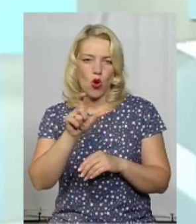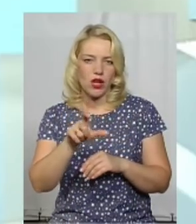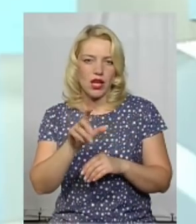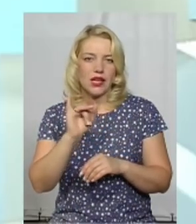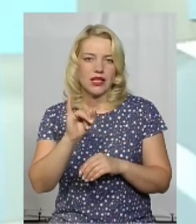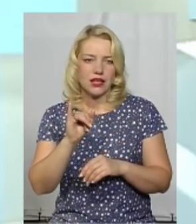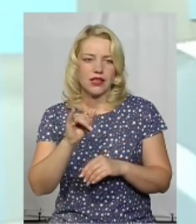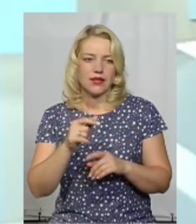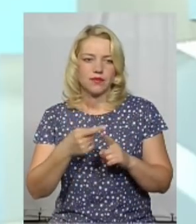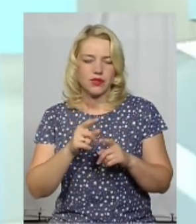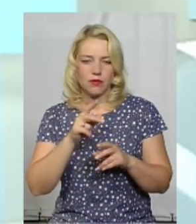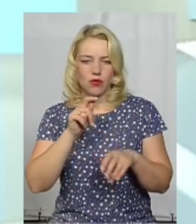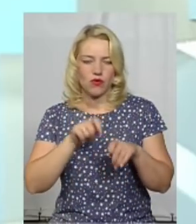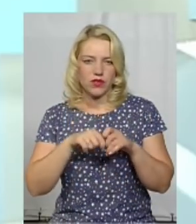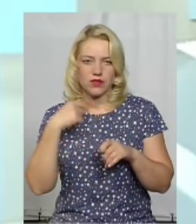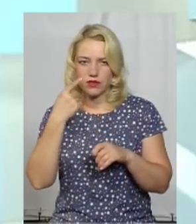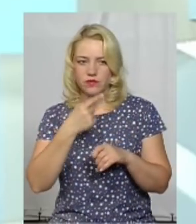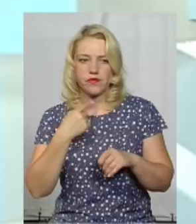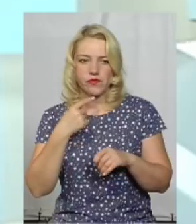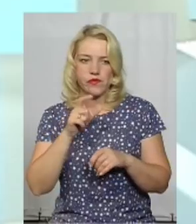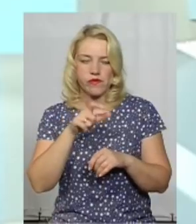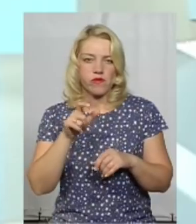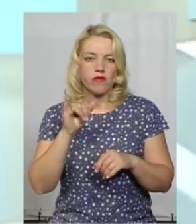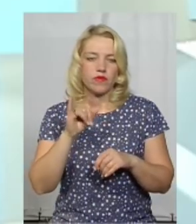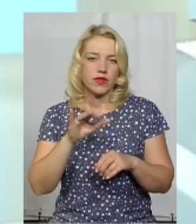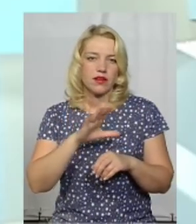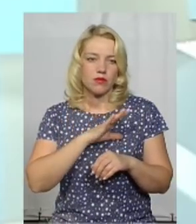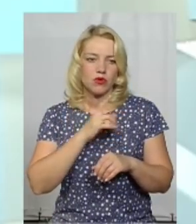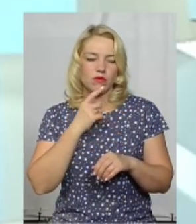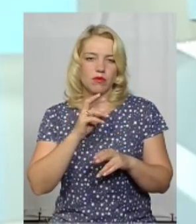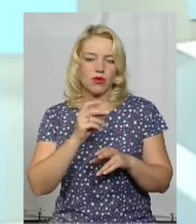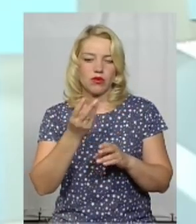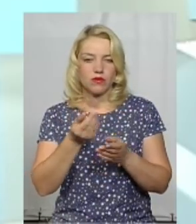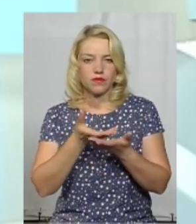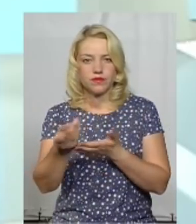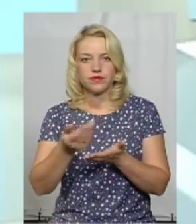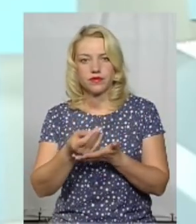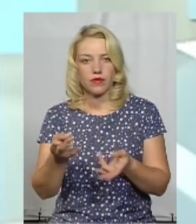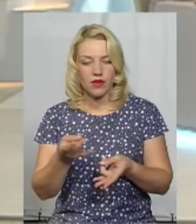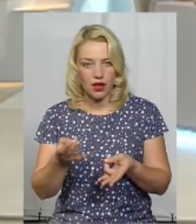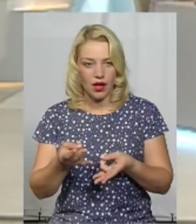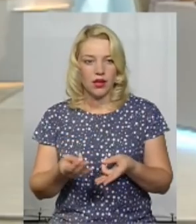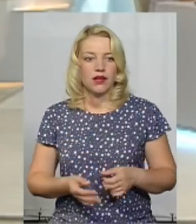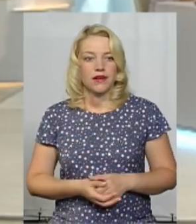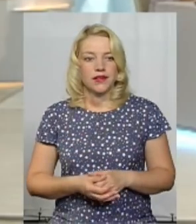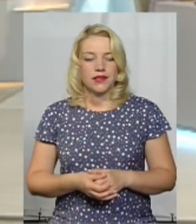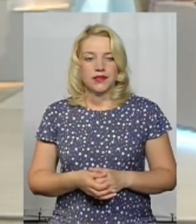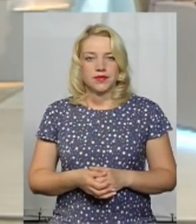огляд і санацію ротової порожнини підлеглим, і при цьому йшло йому відшкодування. Ви знаєте, велику кількість